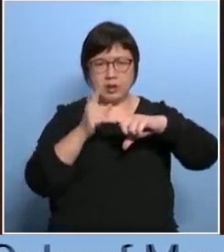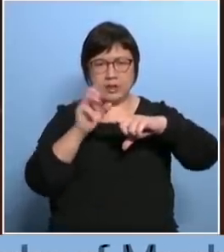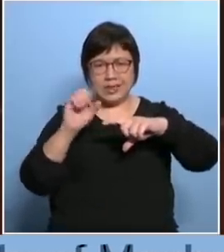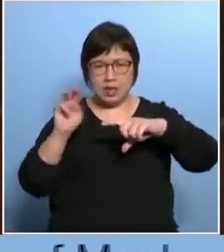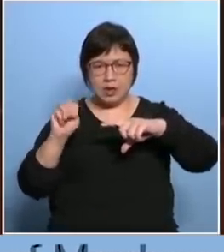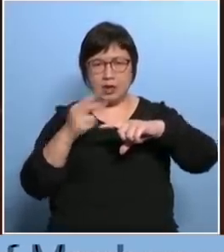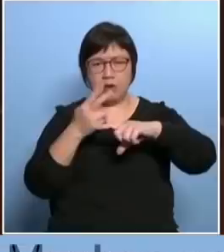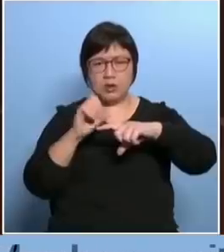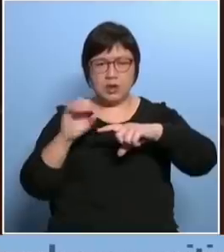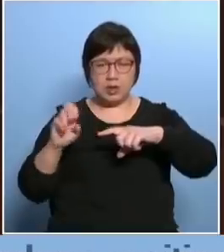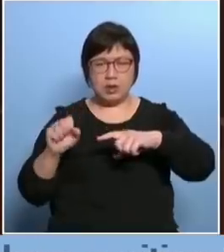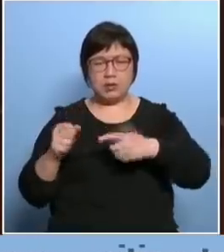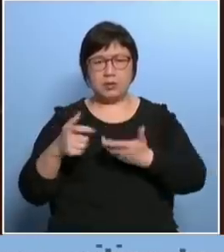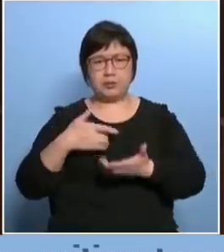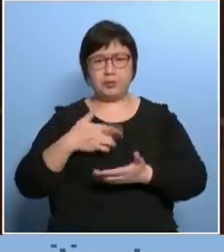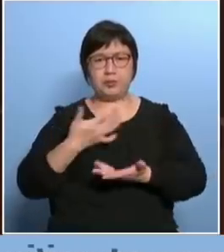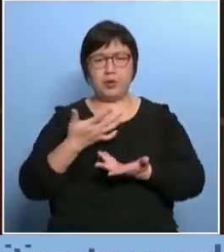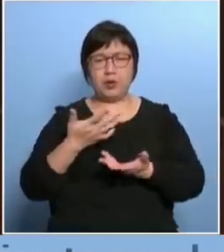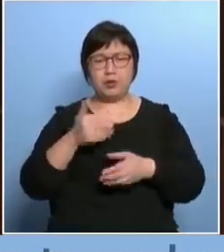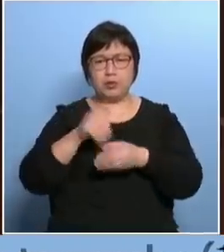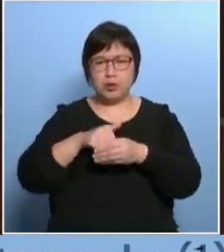到我们的选举公平公正那个选举事务处做什么